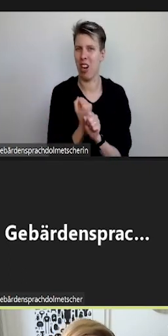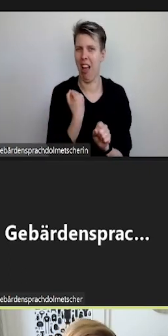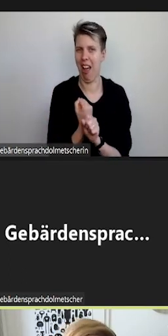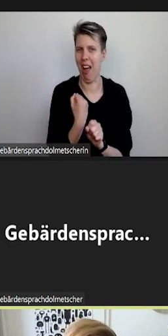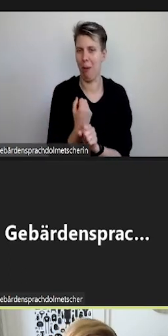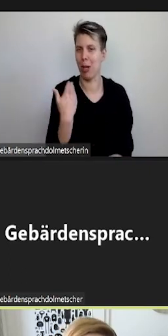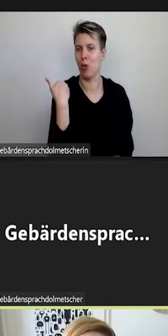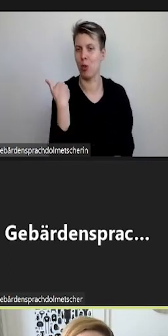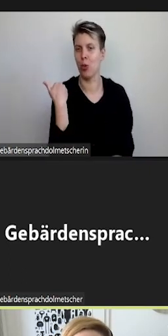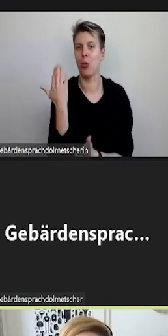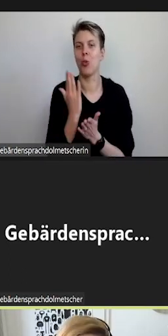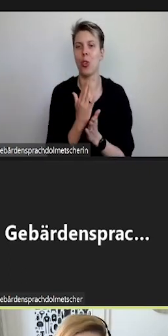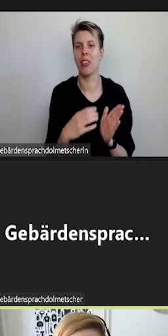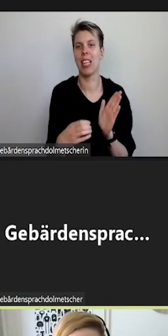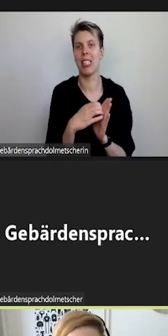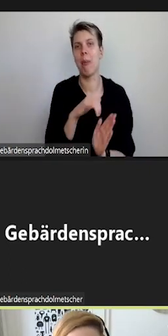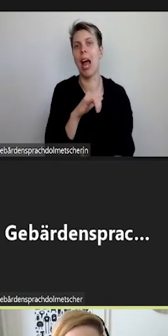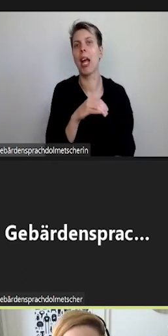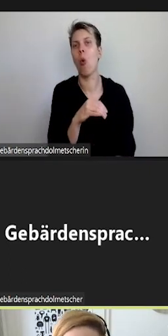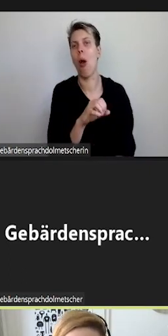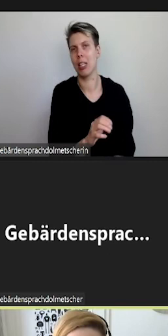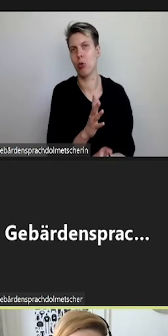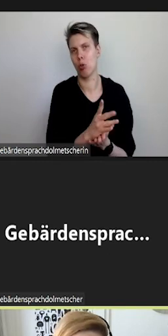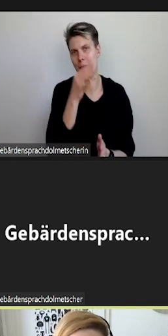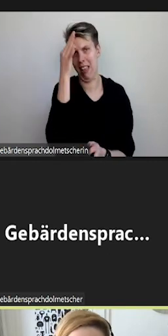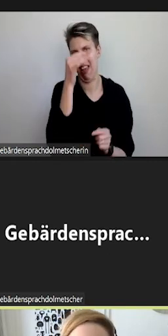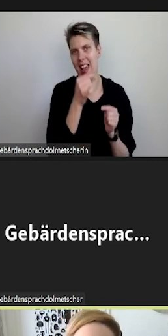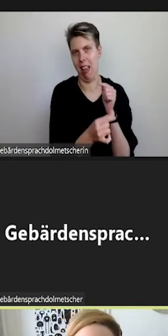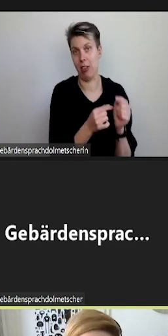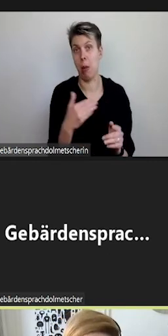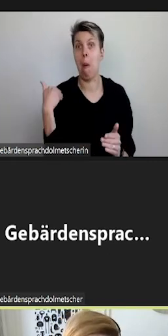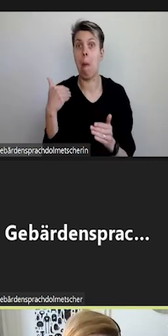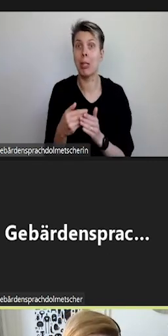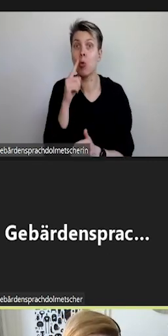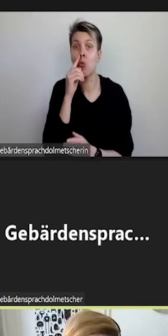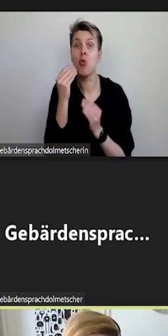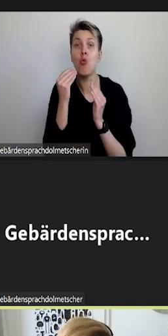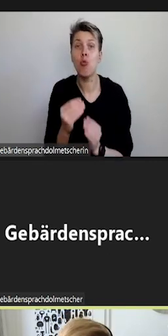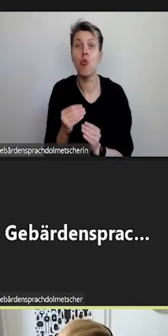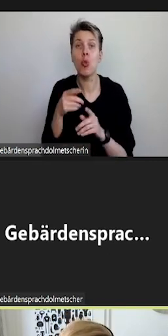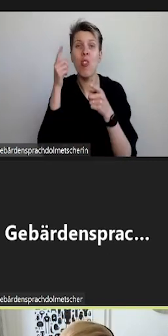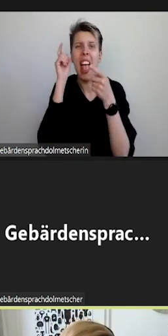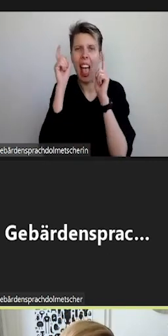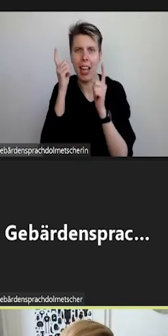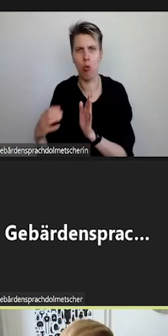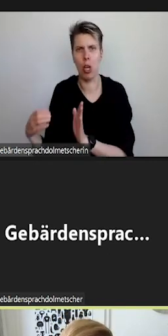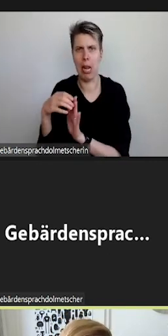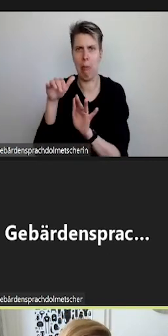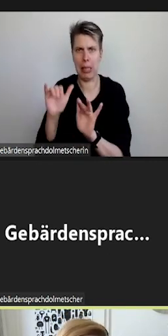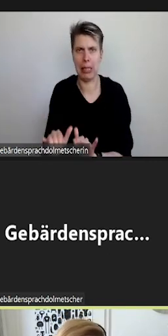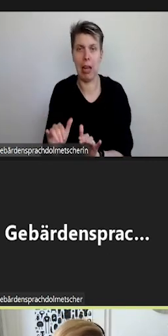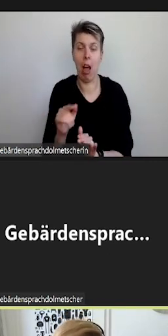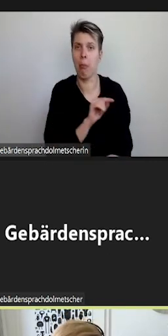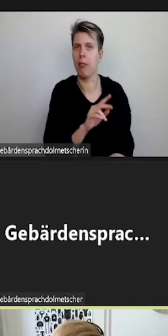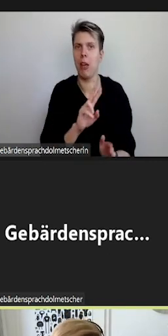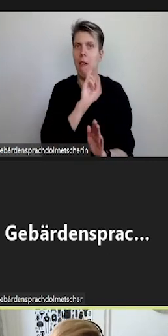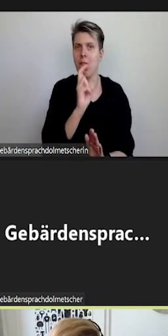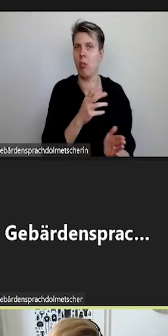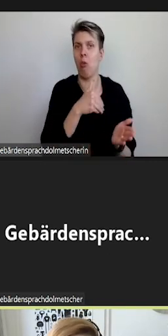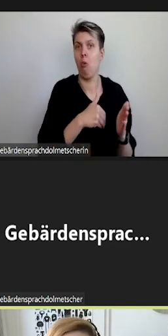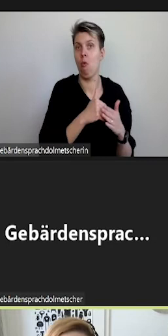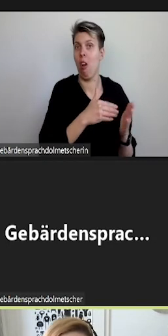Prototypen für eine App für iOS entwickelt, weil derzeit gibt es den Lageplan nur als App für Android. Hier konnte der Versuch aber nicht vollständig